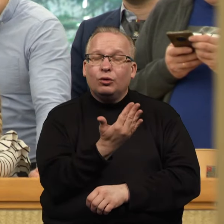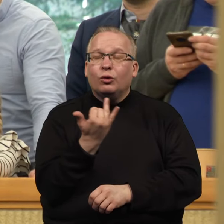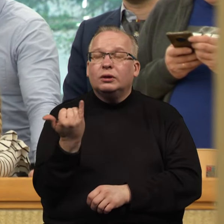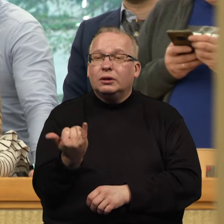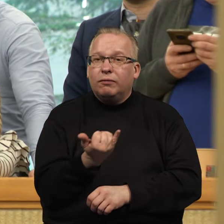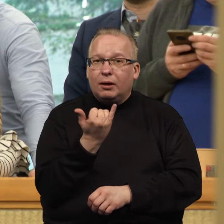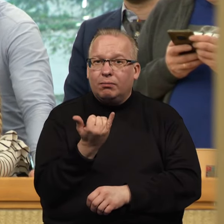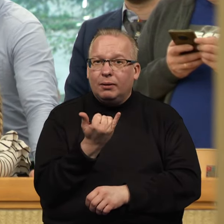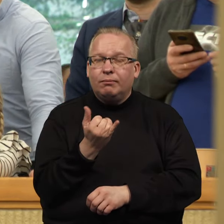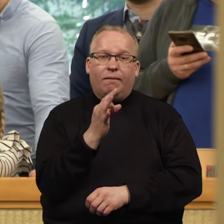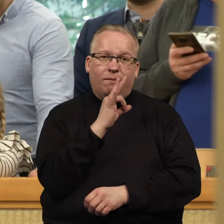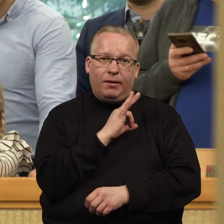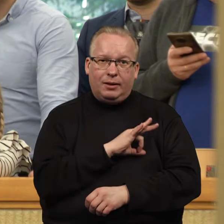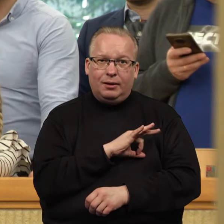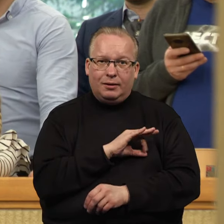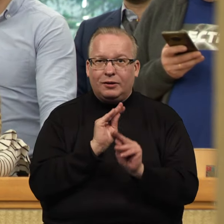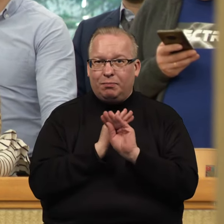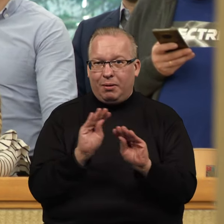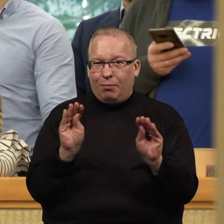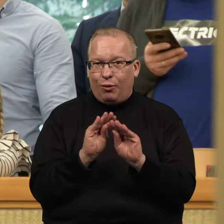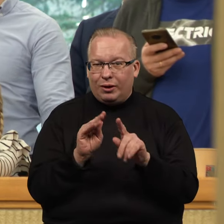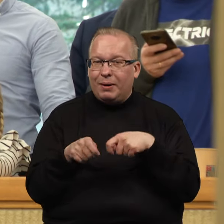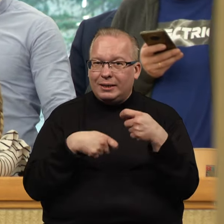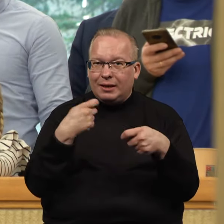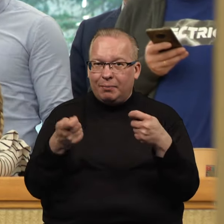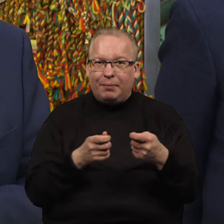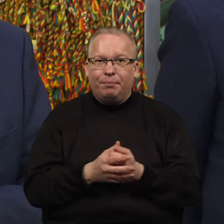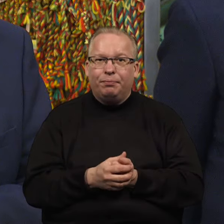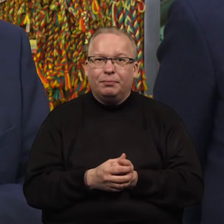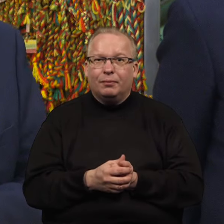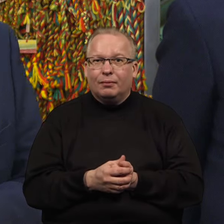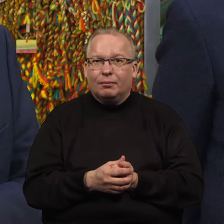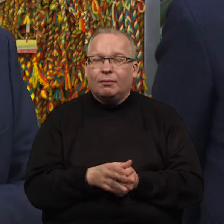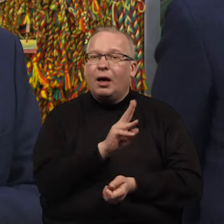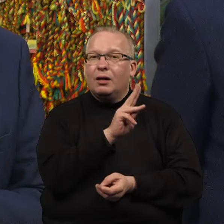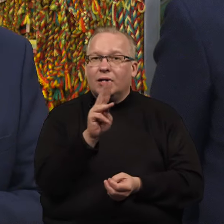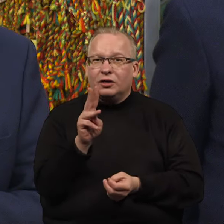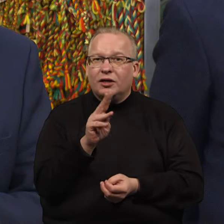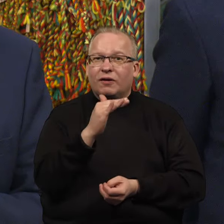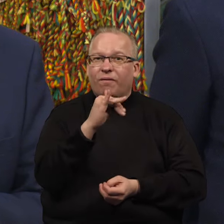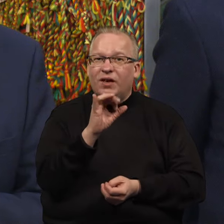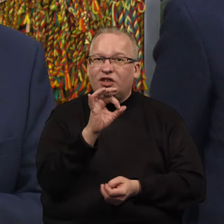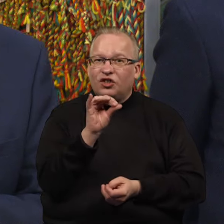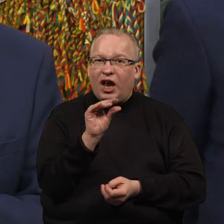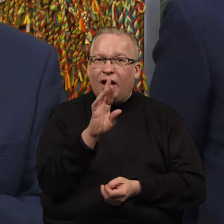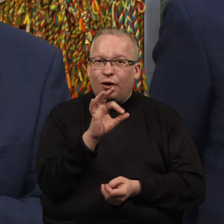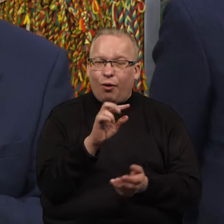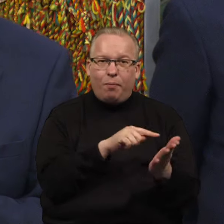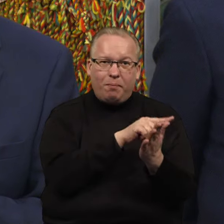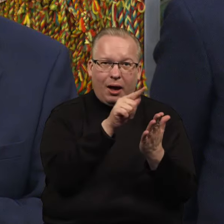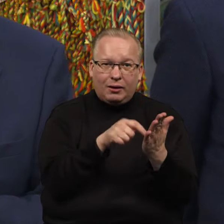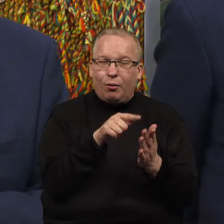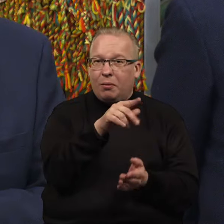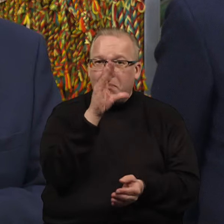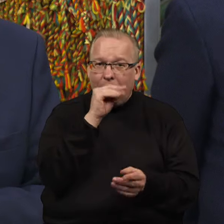dalyje suvertingais patarimais. Kai Bobio Fischerio kažkas paklausė, kaip jum pavyksta taip